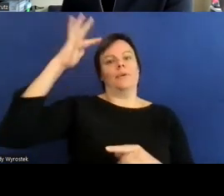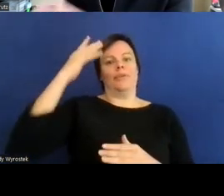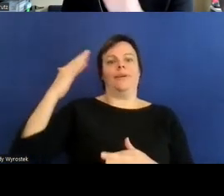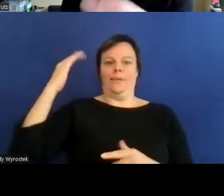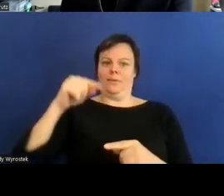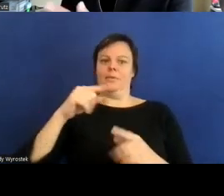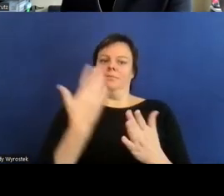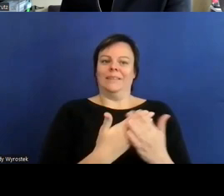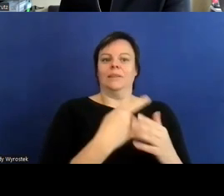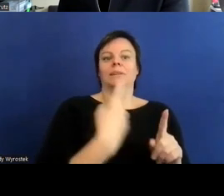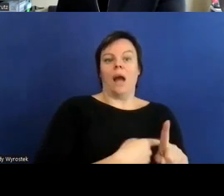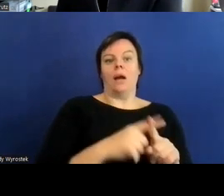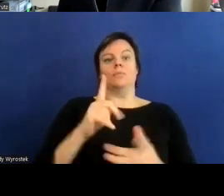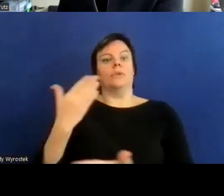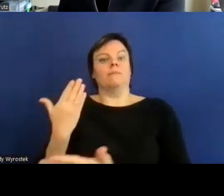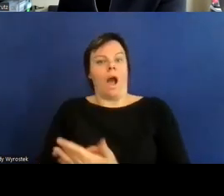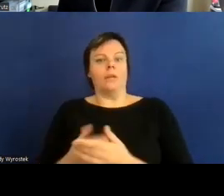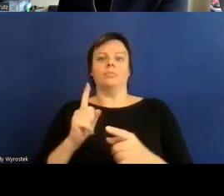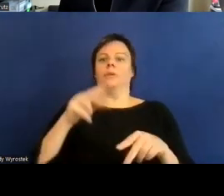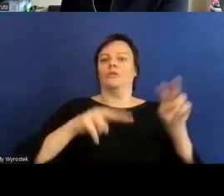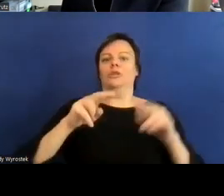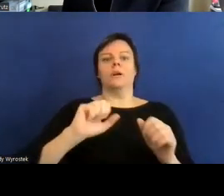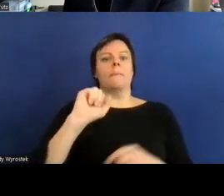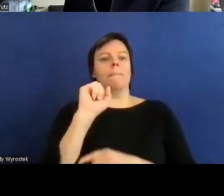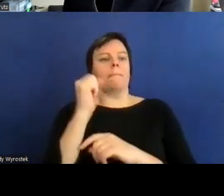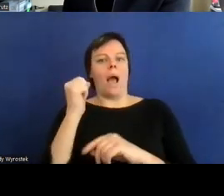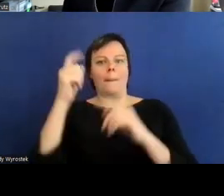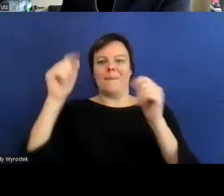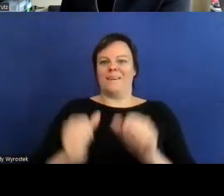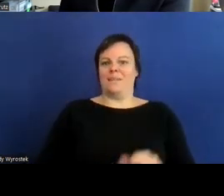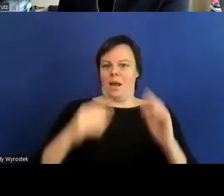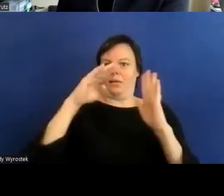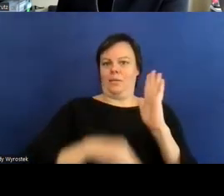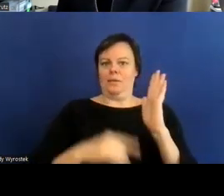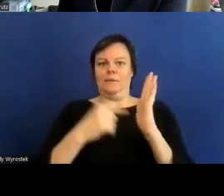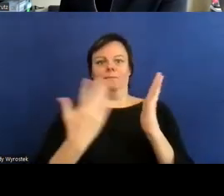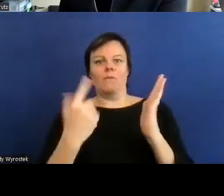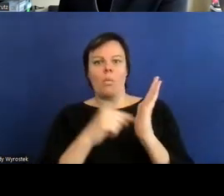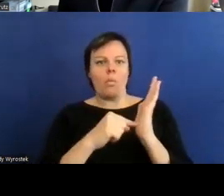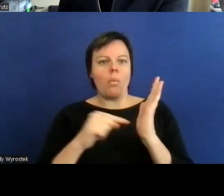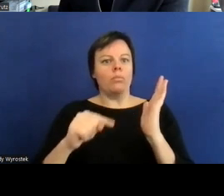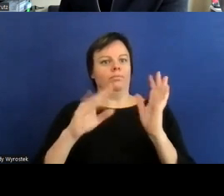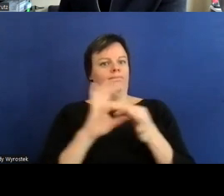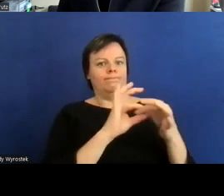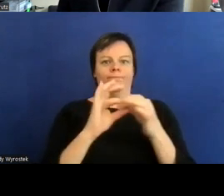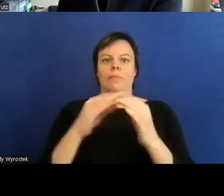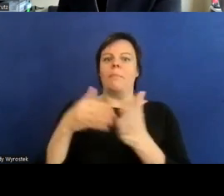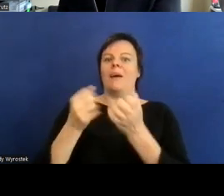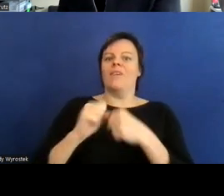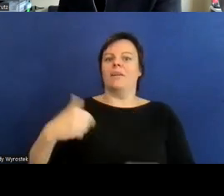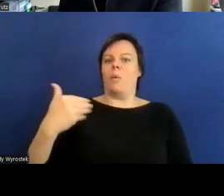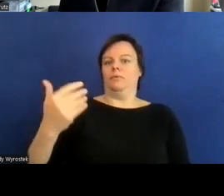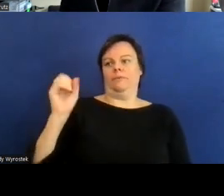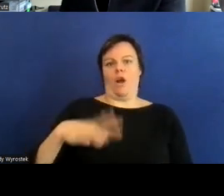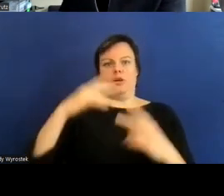und natürlich auch auf quasi auf gesetzmäßigkeiten und gesetzliche vorschriften eingehen und am ende natürlich alles noch mal zusammenfassen